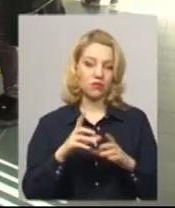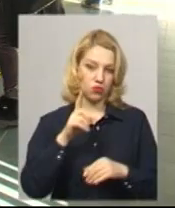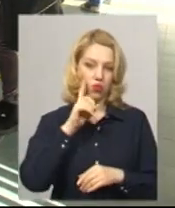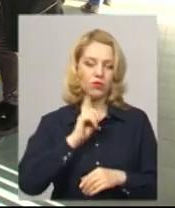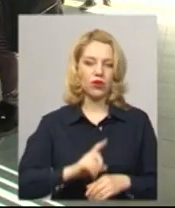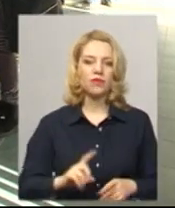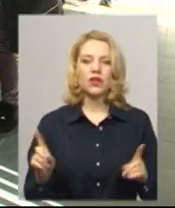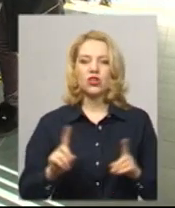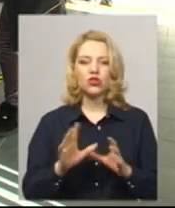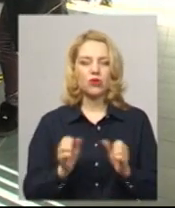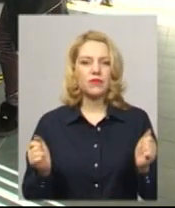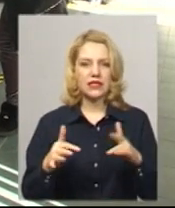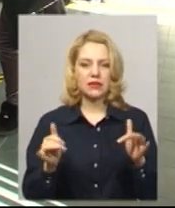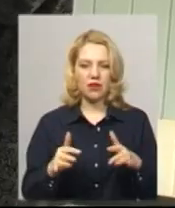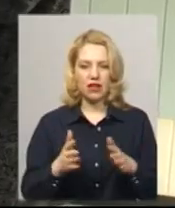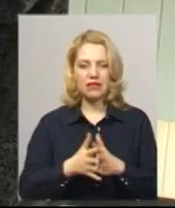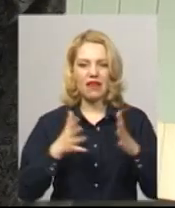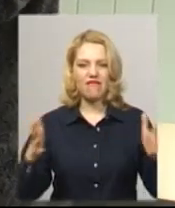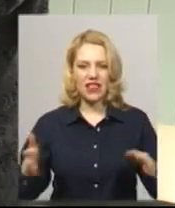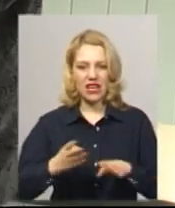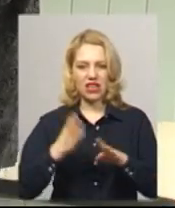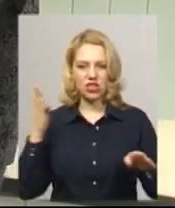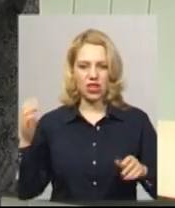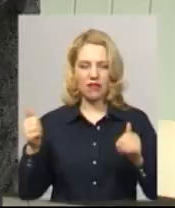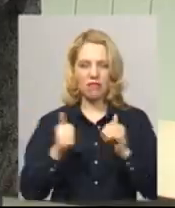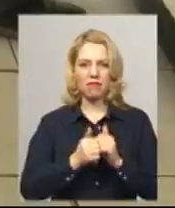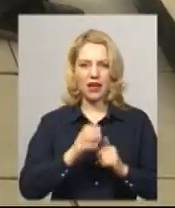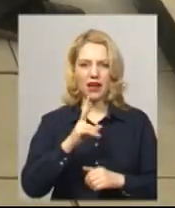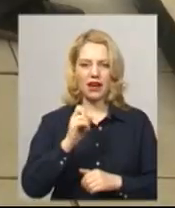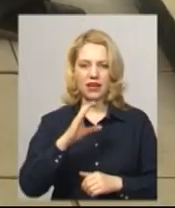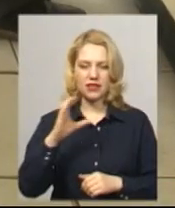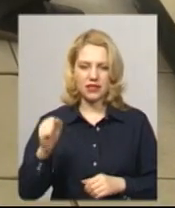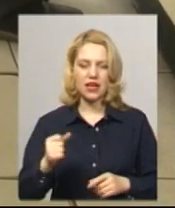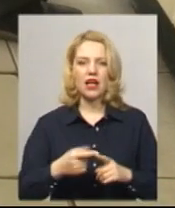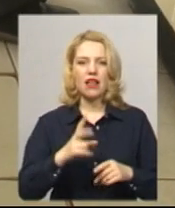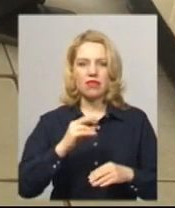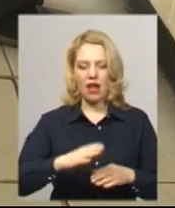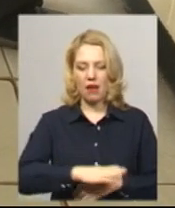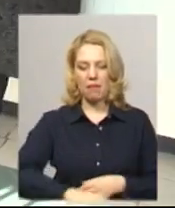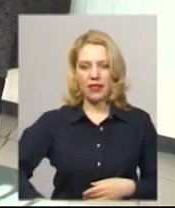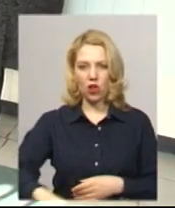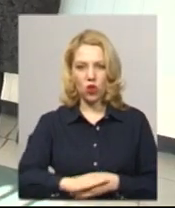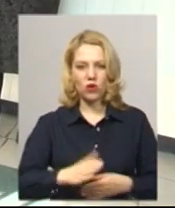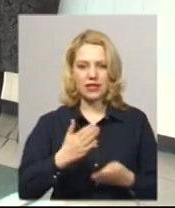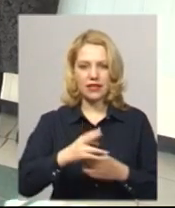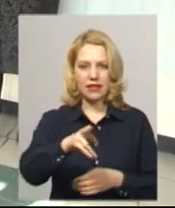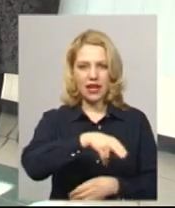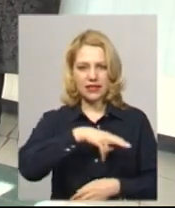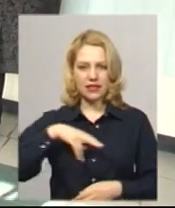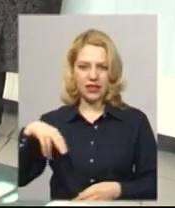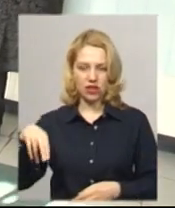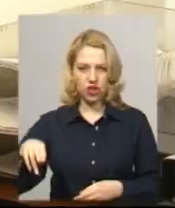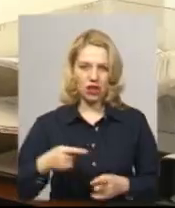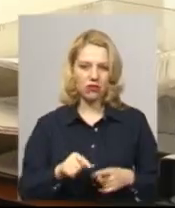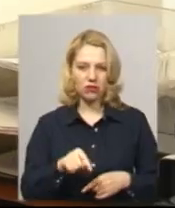Щоб не збиралася велика черга біля каси, у відділенні на підлозі розклеєна стрічка, яка є орієнтиром, що біля каси має бути